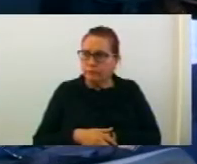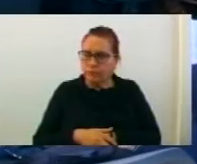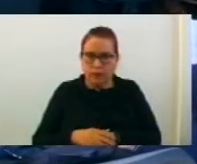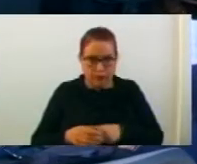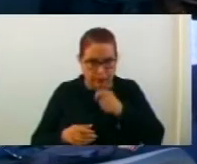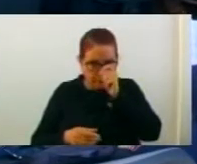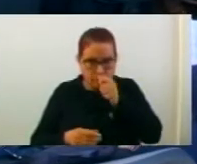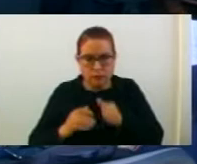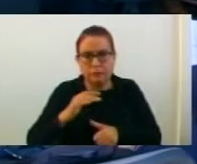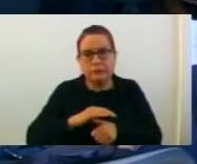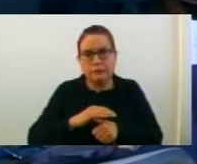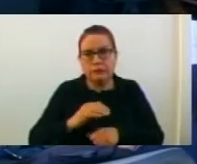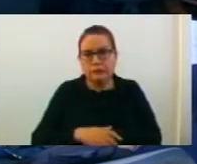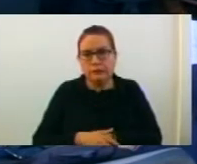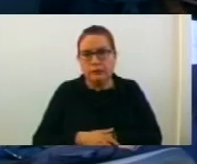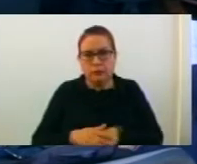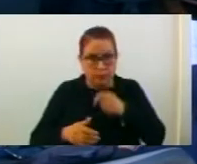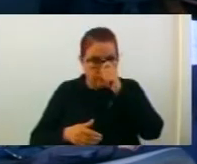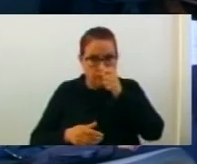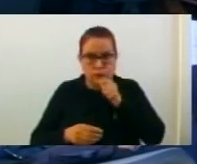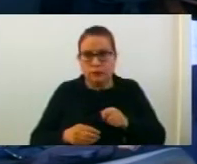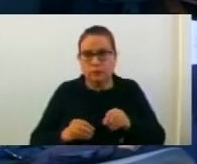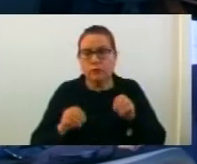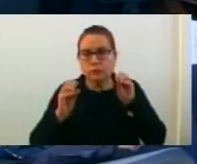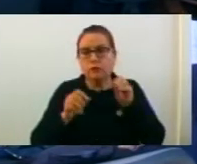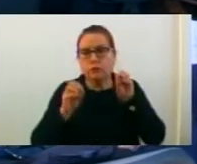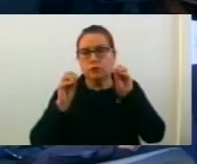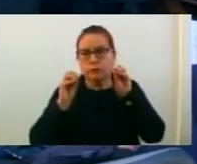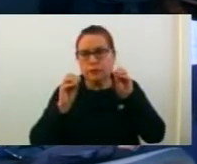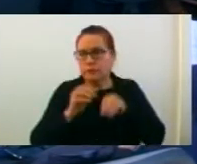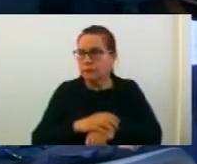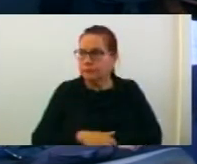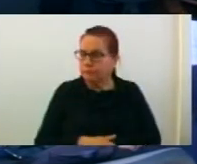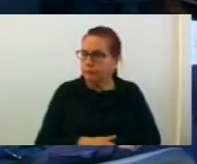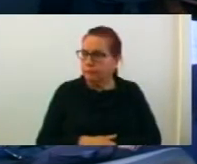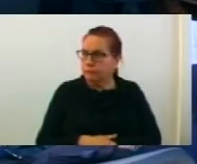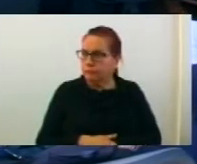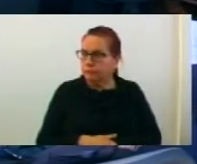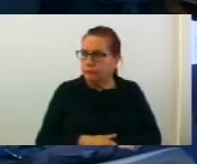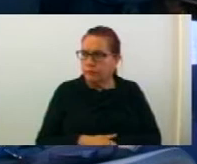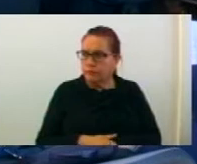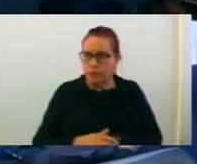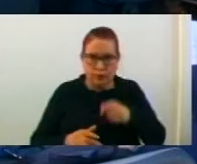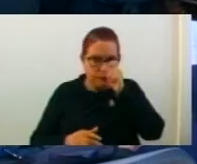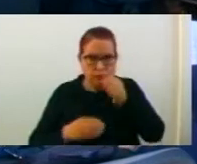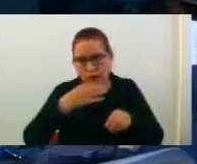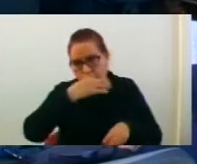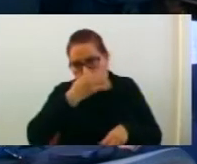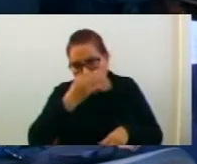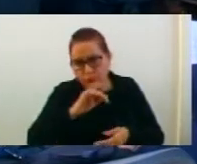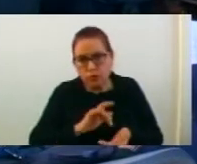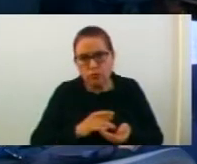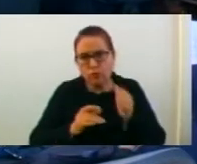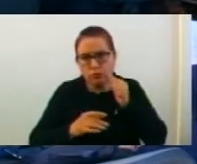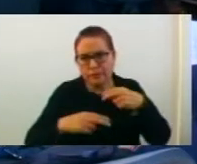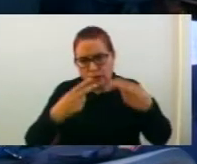Почитувам председателят, почитувани колеги и членови на СОЪТОТ, почитувани известители по точките от